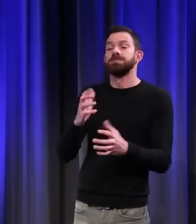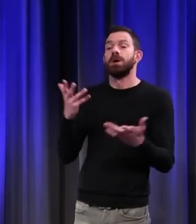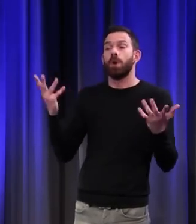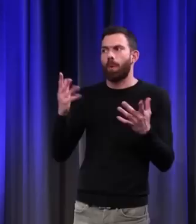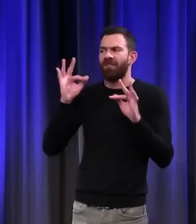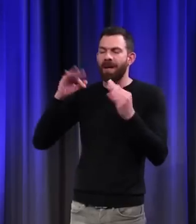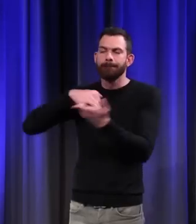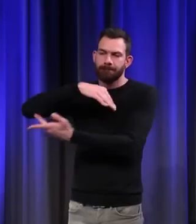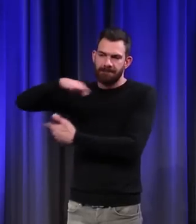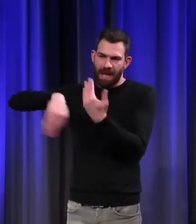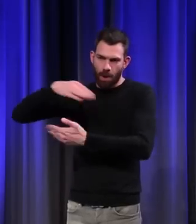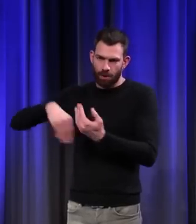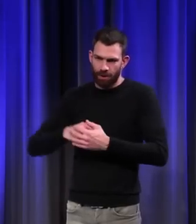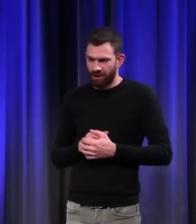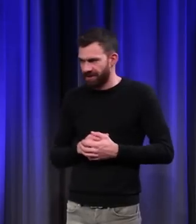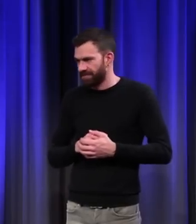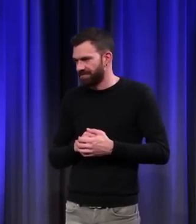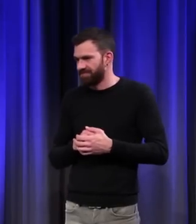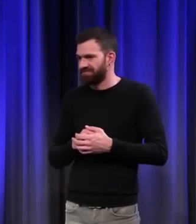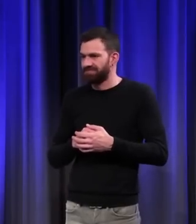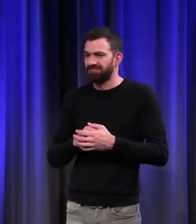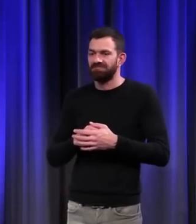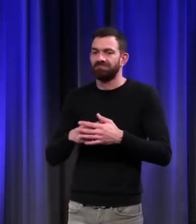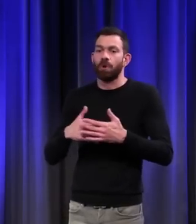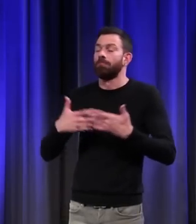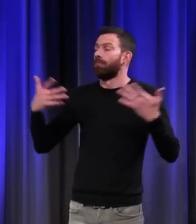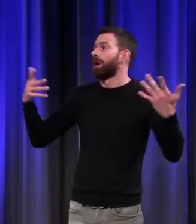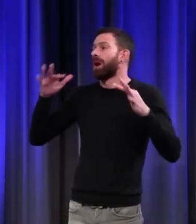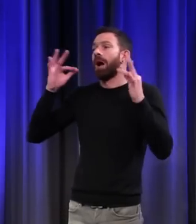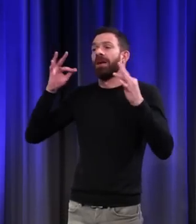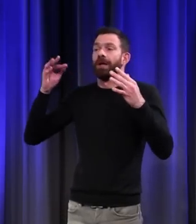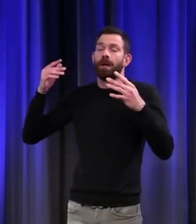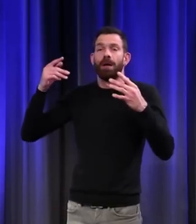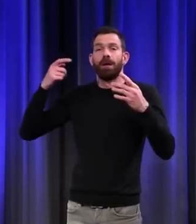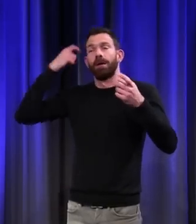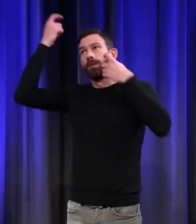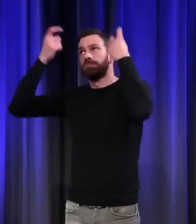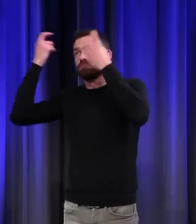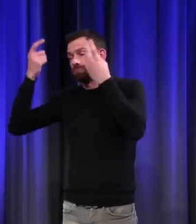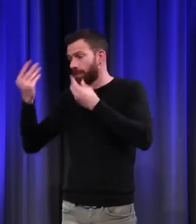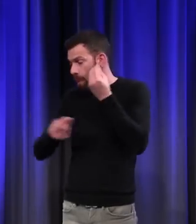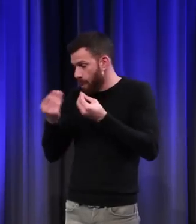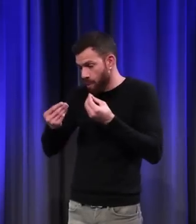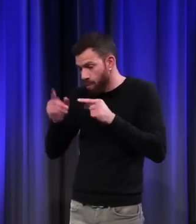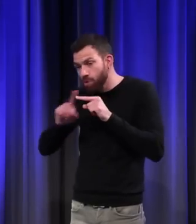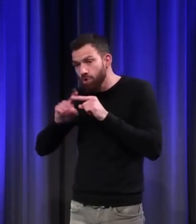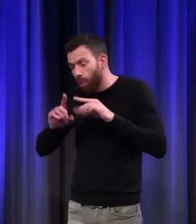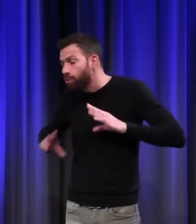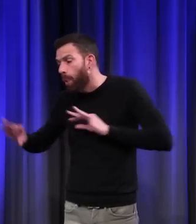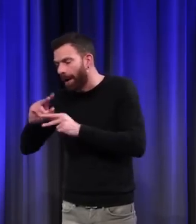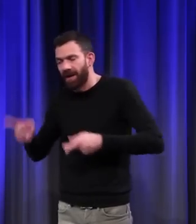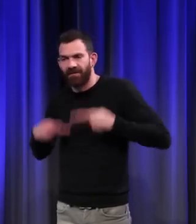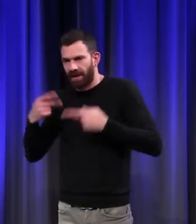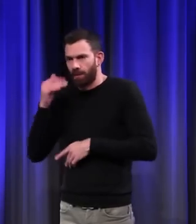mélange, que ce soit dans les grandes choses de l'esprit ou dans le plus concret de la vie quotidienne.